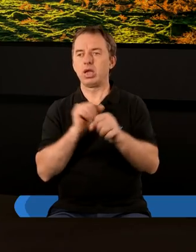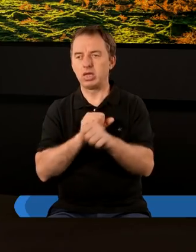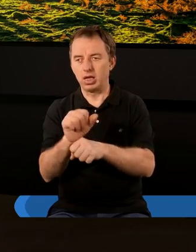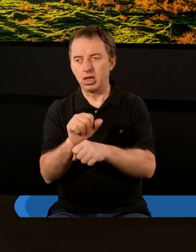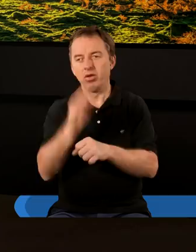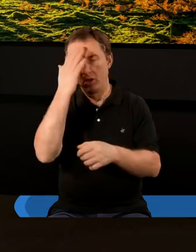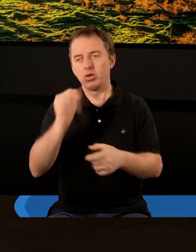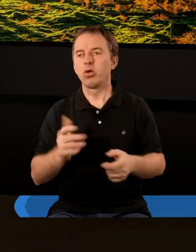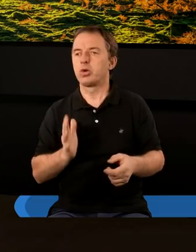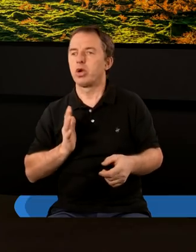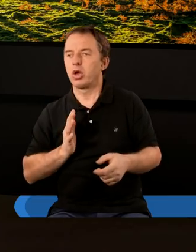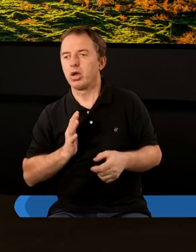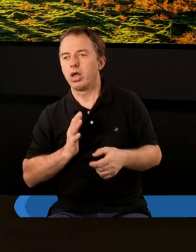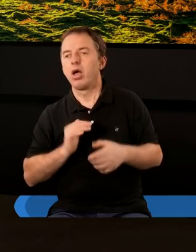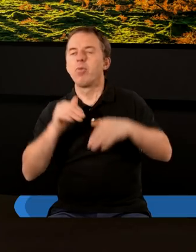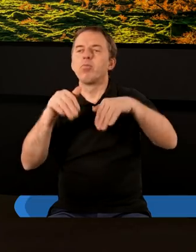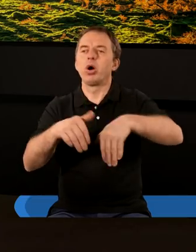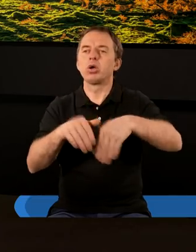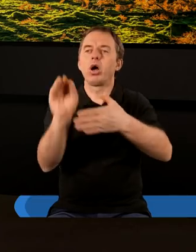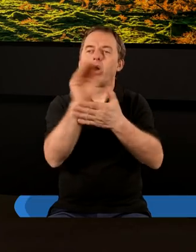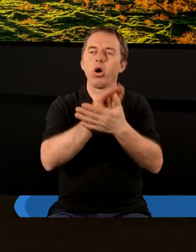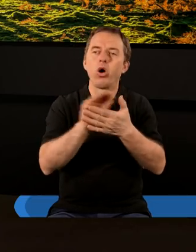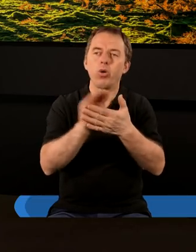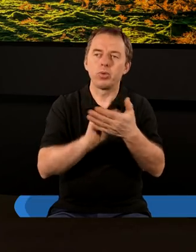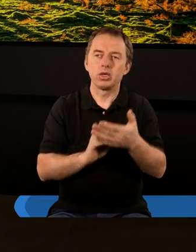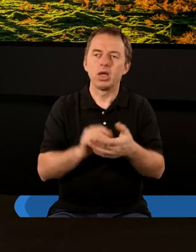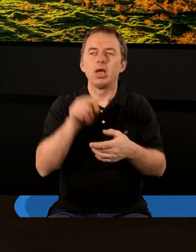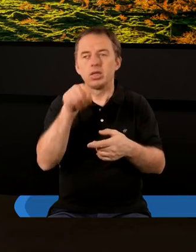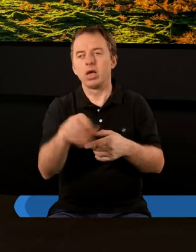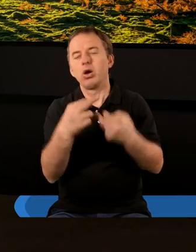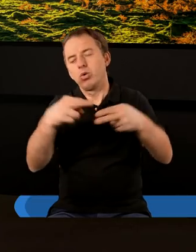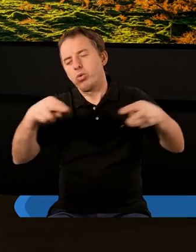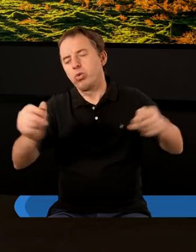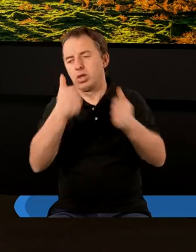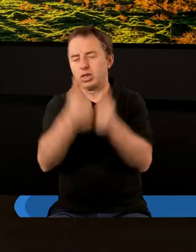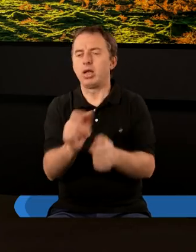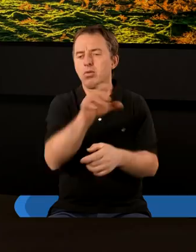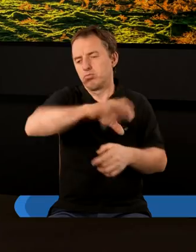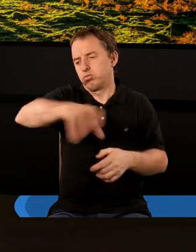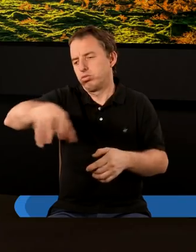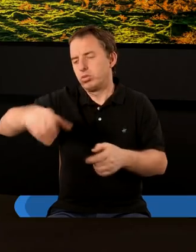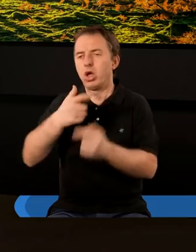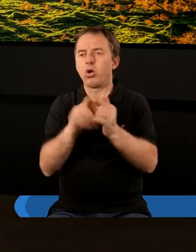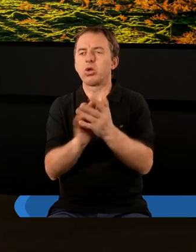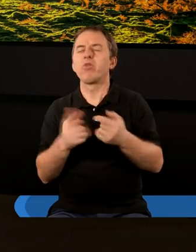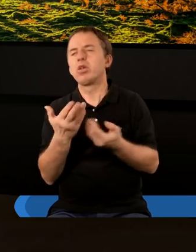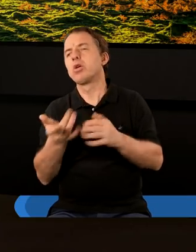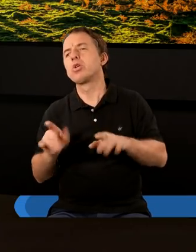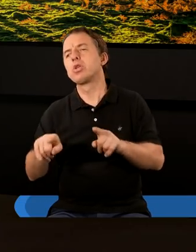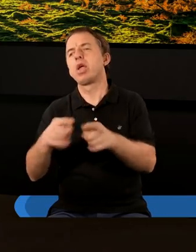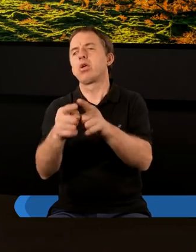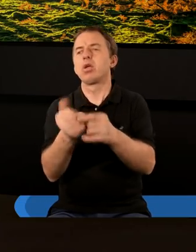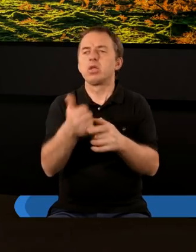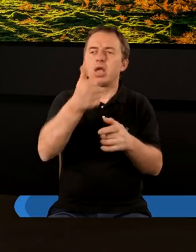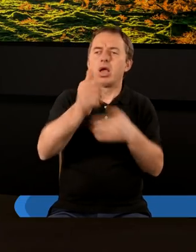jesteś wiem co przeżywasz być może opis tego różnorodnego stanu Kościoła na przestrzeni dziejów